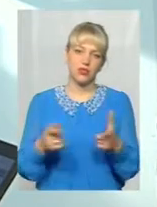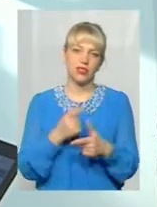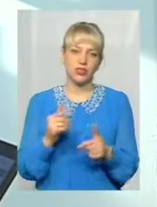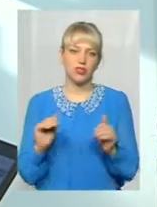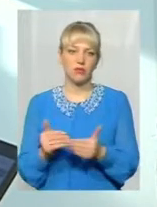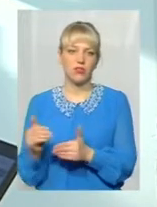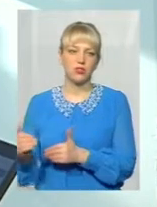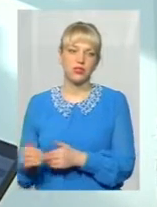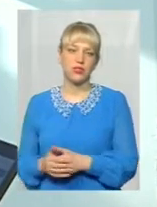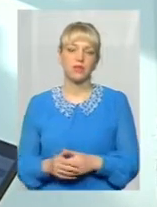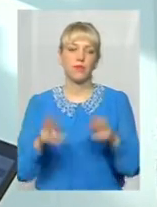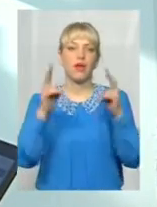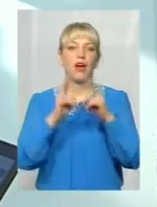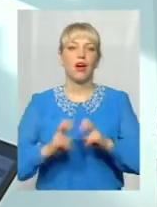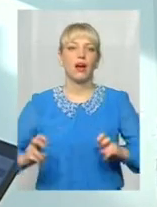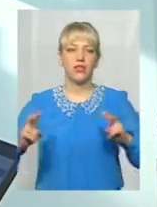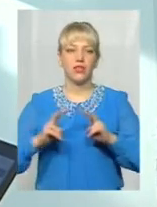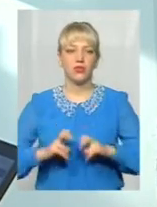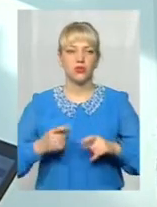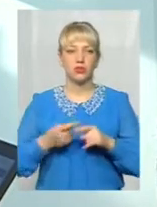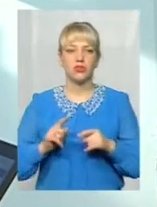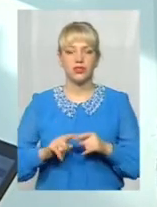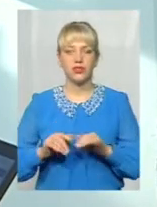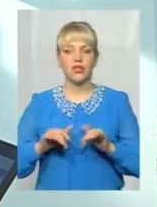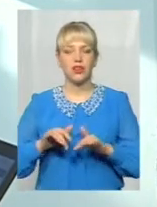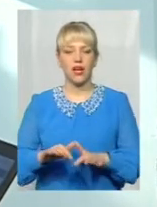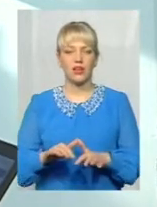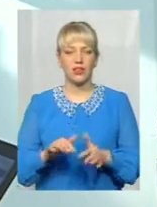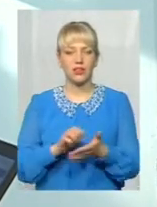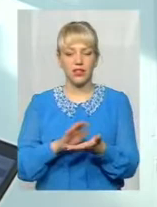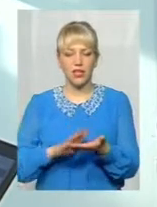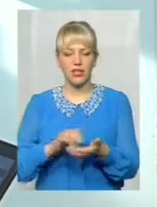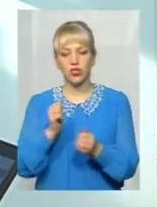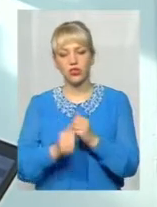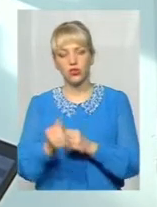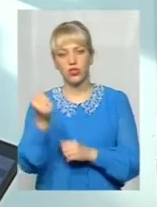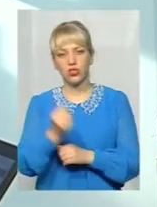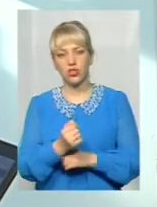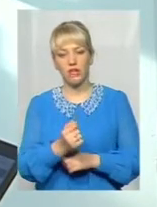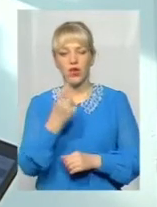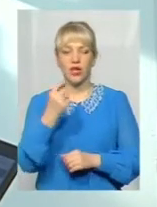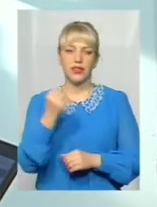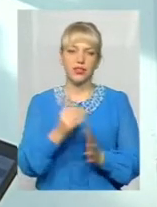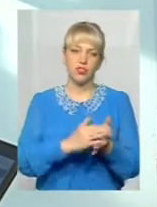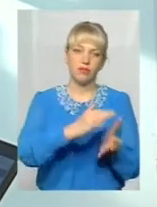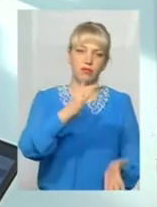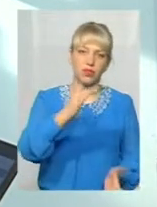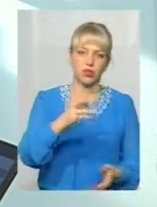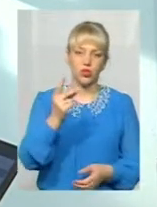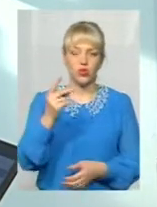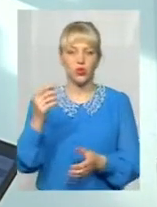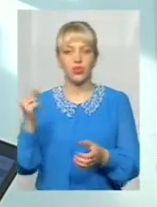Аналізуються ці дані щоденно, щотижнево. Один тиждень йде збільшення, другий тиждень пішов дощ,